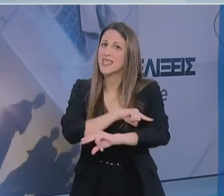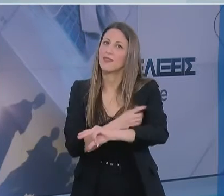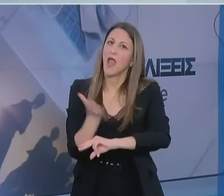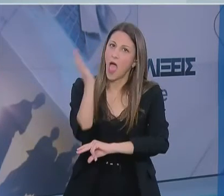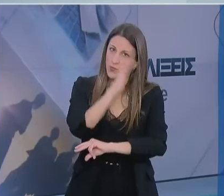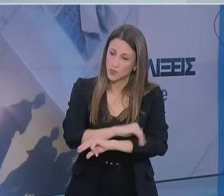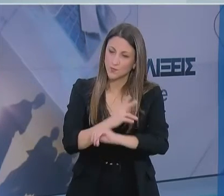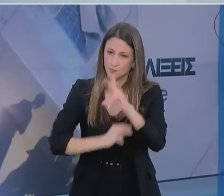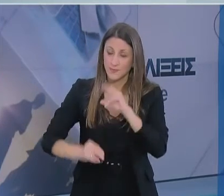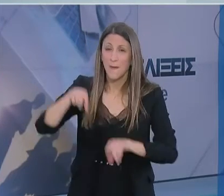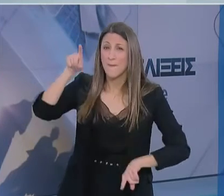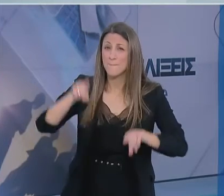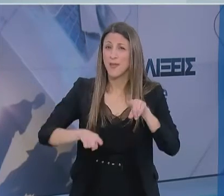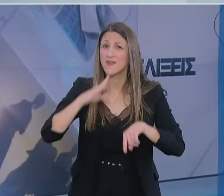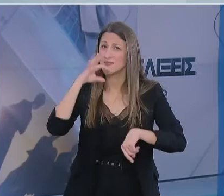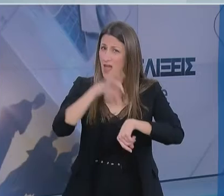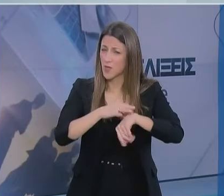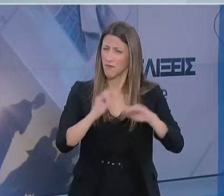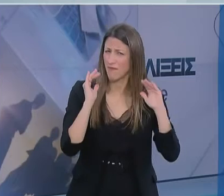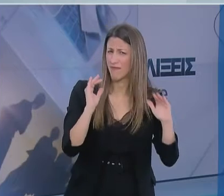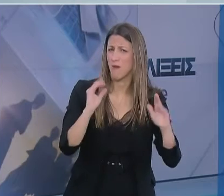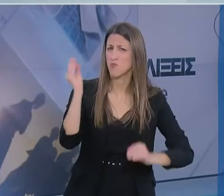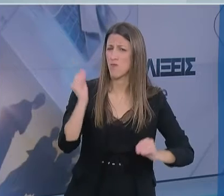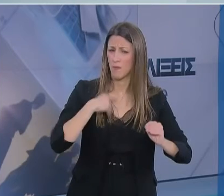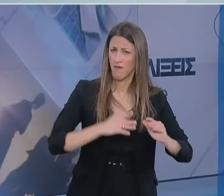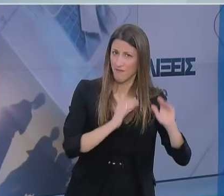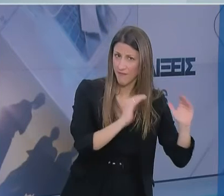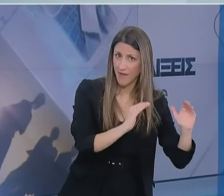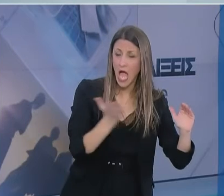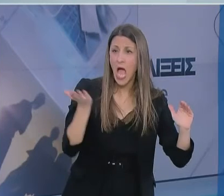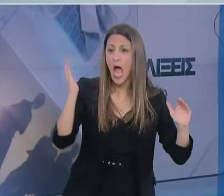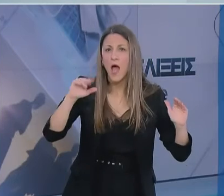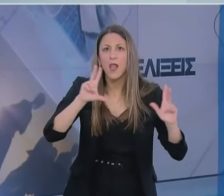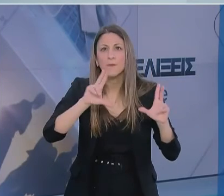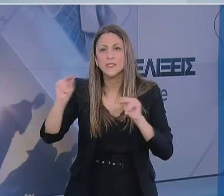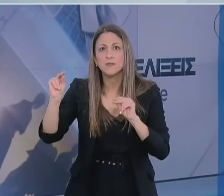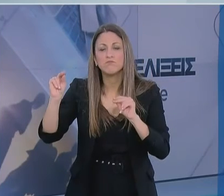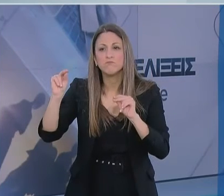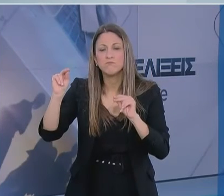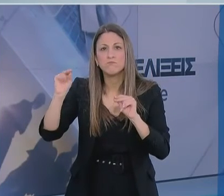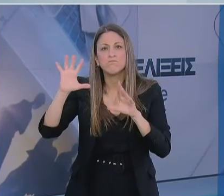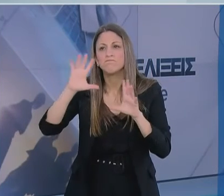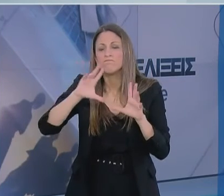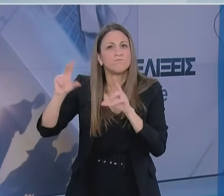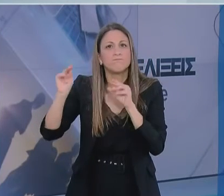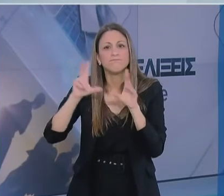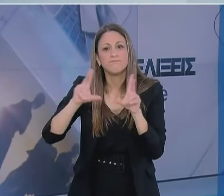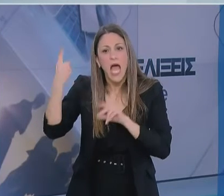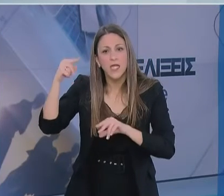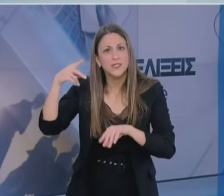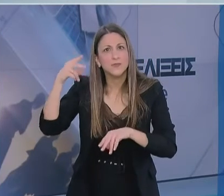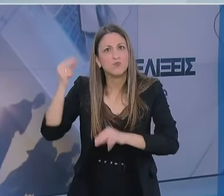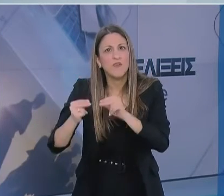τα νοσήματα συνεχίζουν την πορεία τους ανεξάρτητα από τον ιό και κάποια λες και έχουν μπει σε ένα κατά κάποιο τρόπο σε ένα